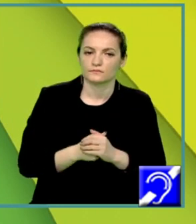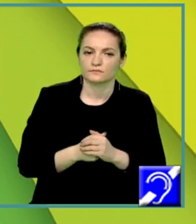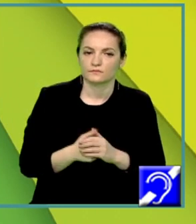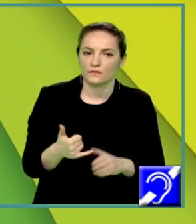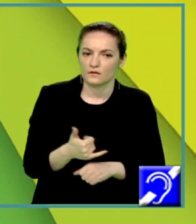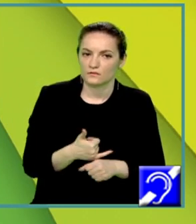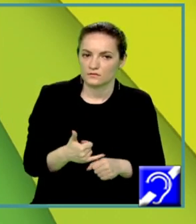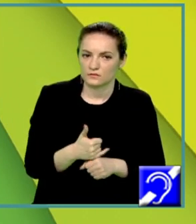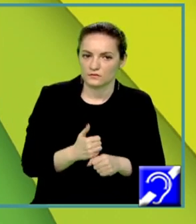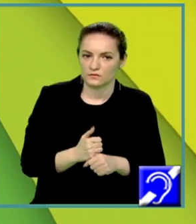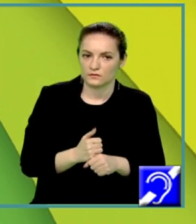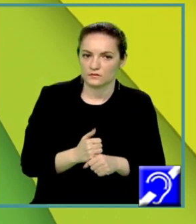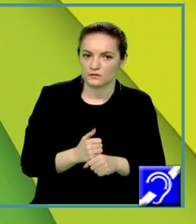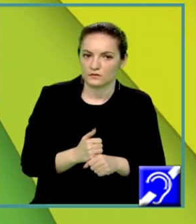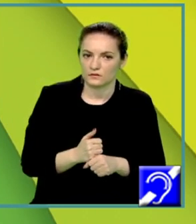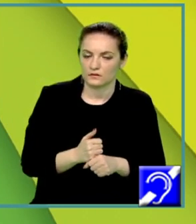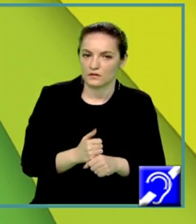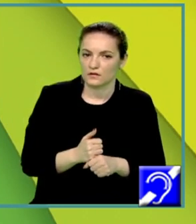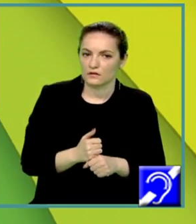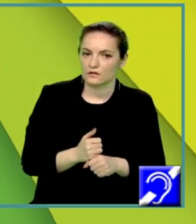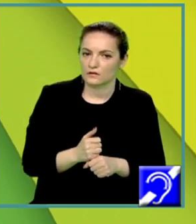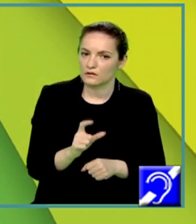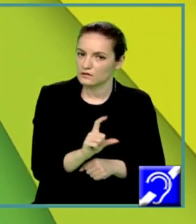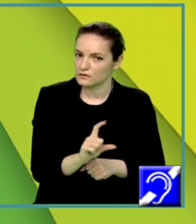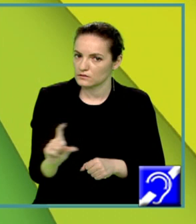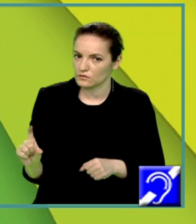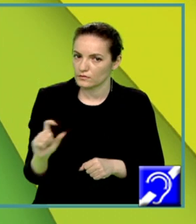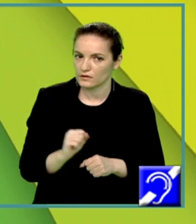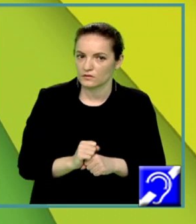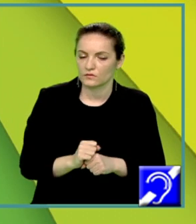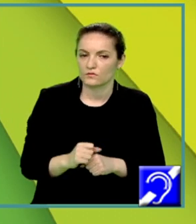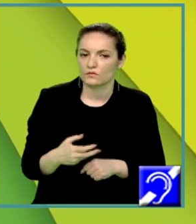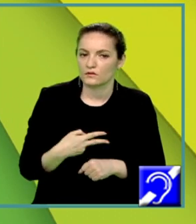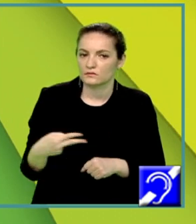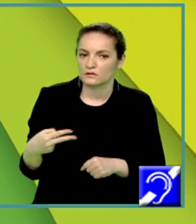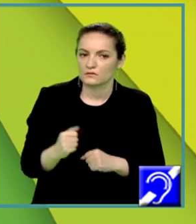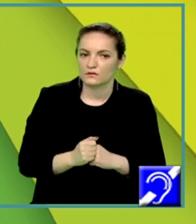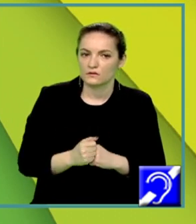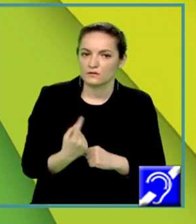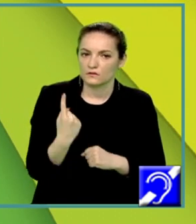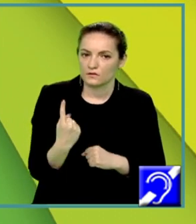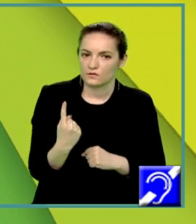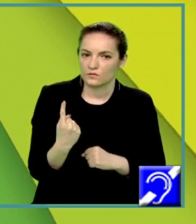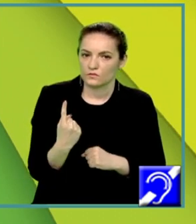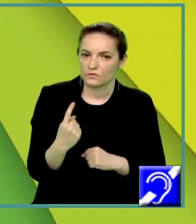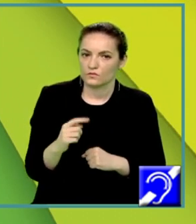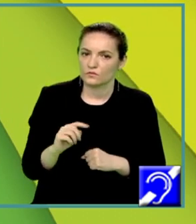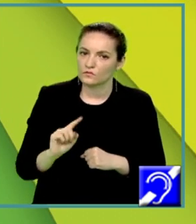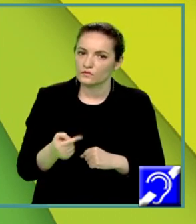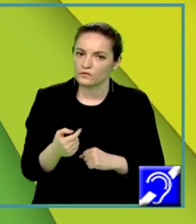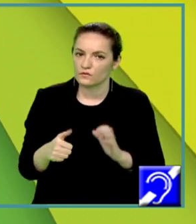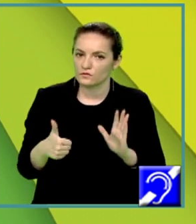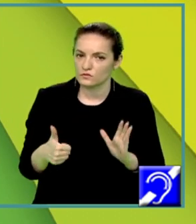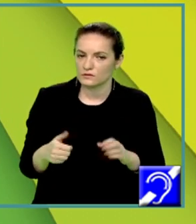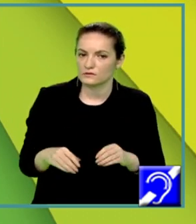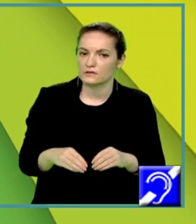observă că domeniul de definiție al lui x va fi egal cu 1, 6, interval deschis